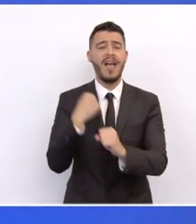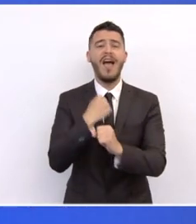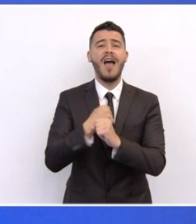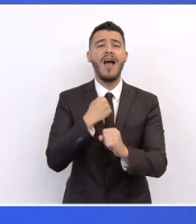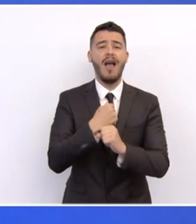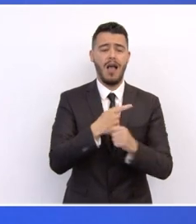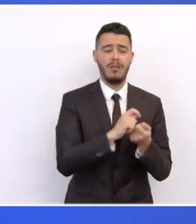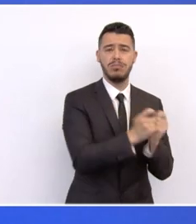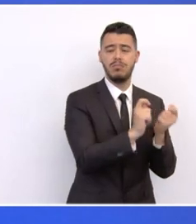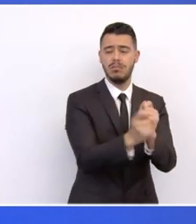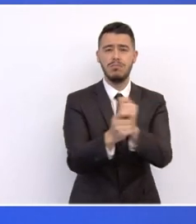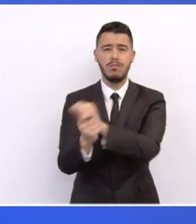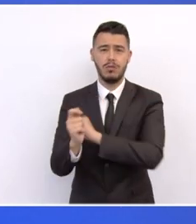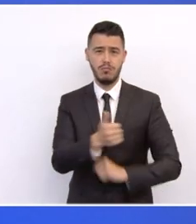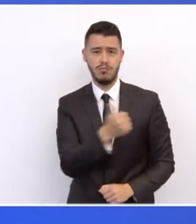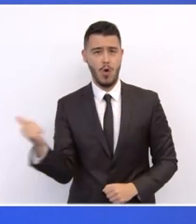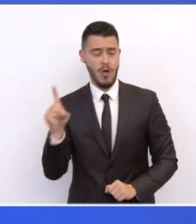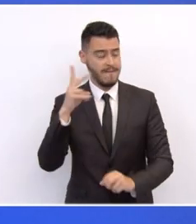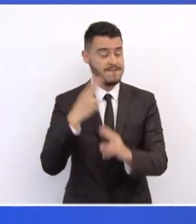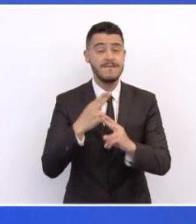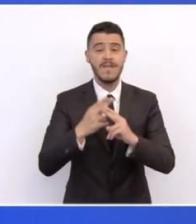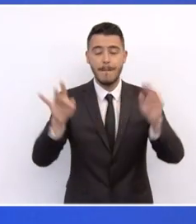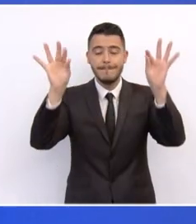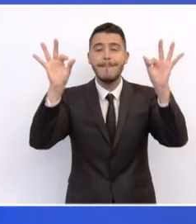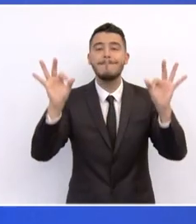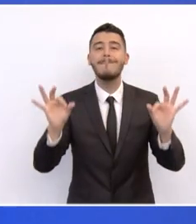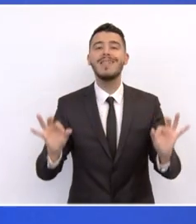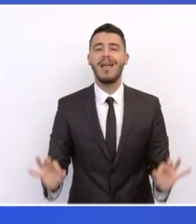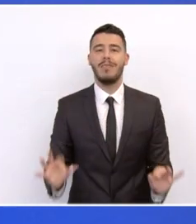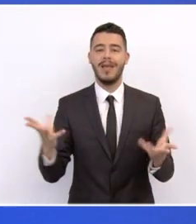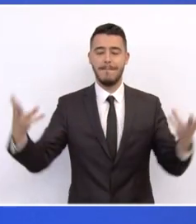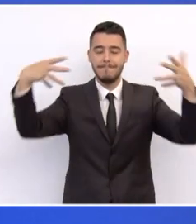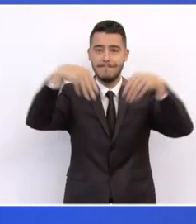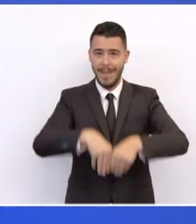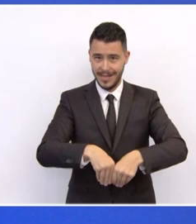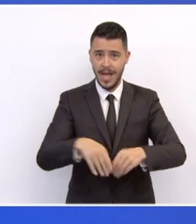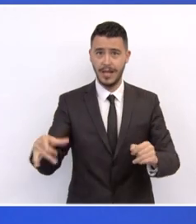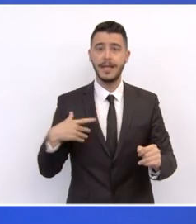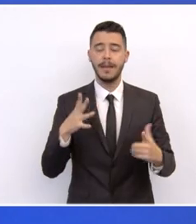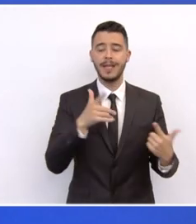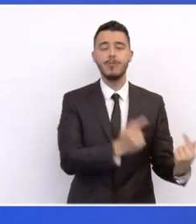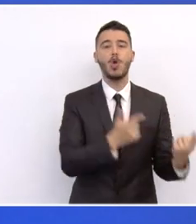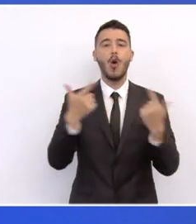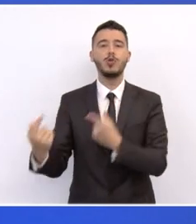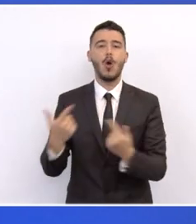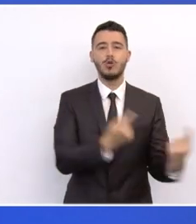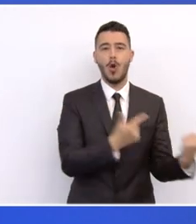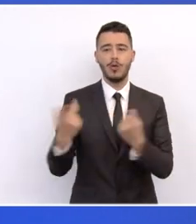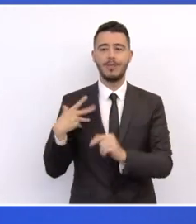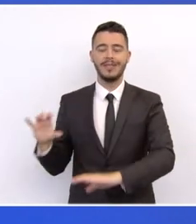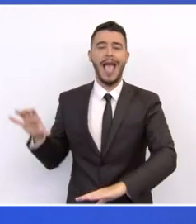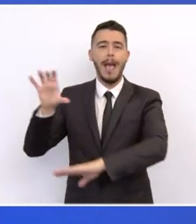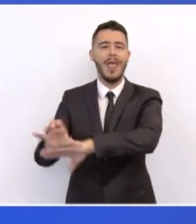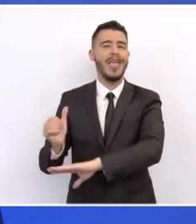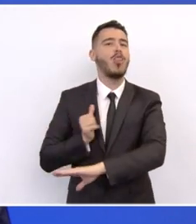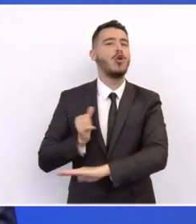πλάνο σημαντικών μεταρρυθμίσεων, οι οποίες αλληλεπιδρούν με τις επενδύσεις και διαμορφώνουν ίσως για πρώτη φορά